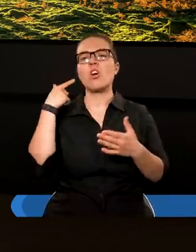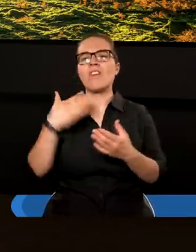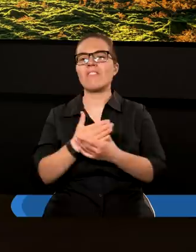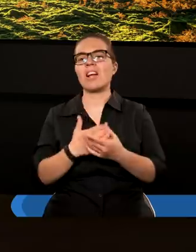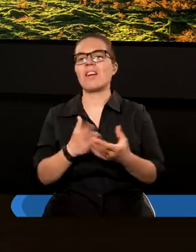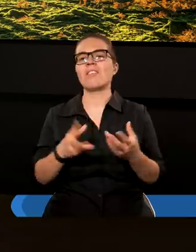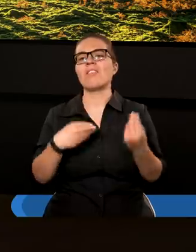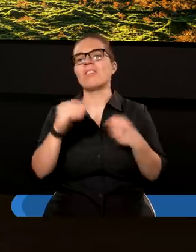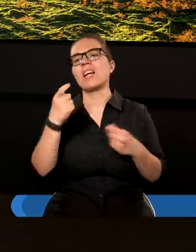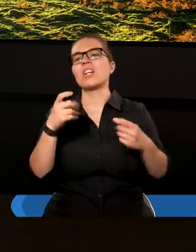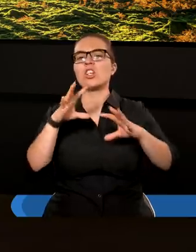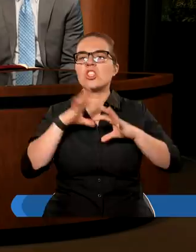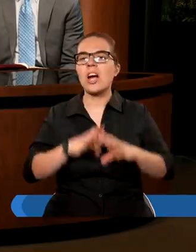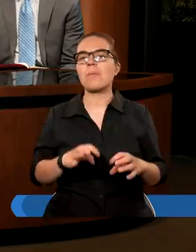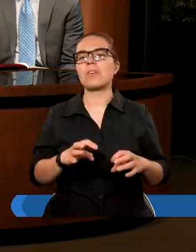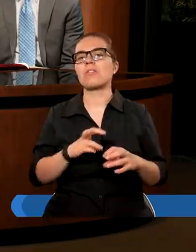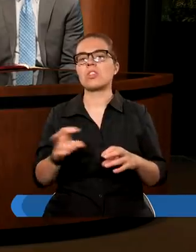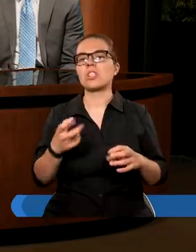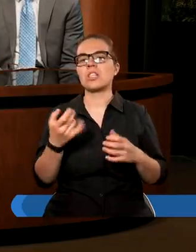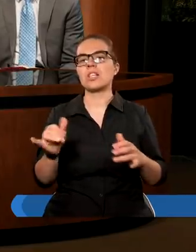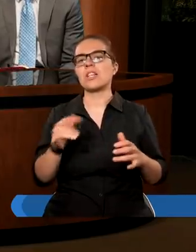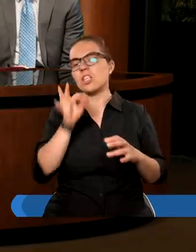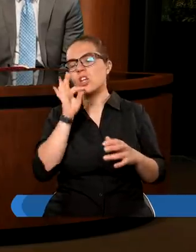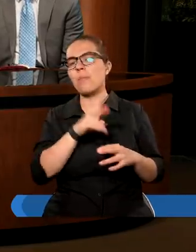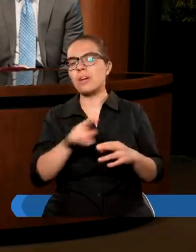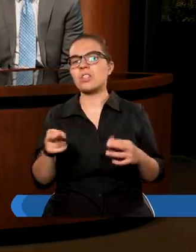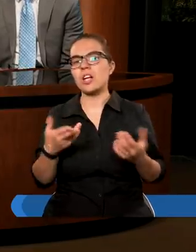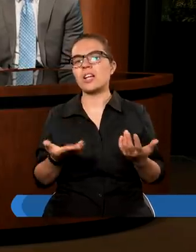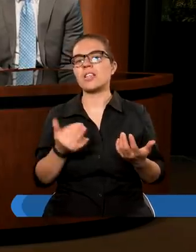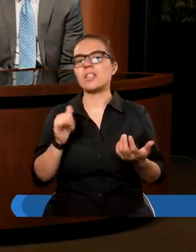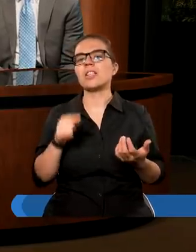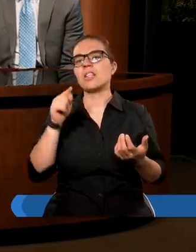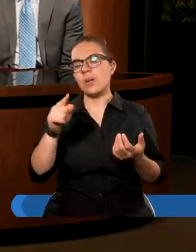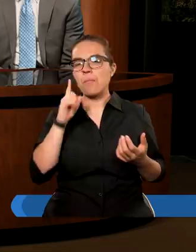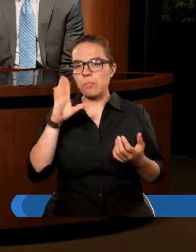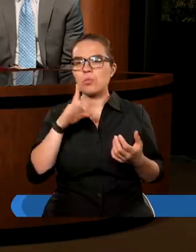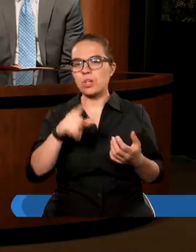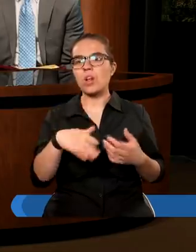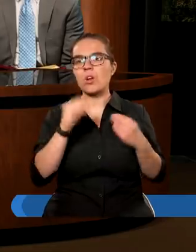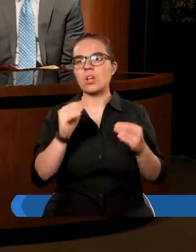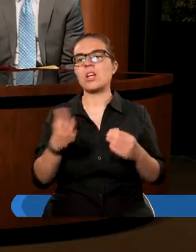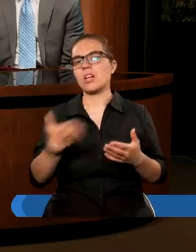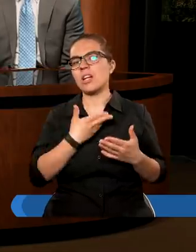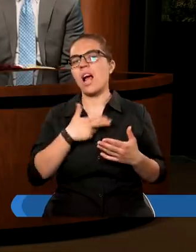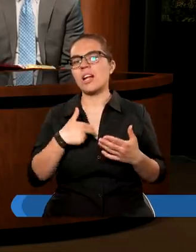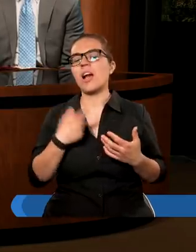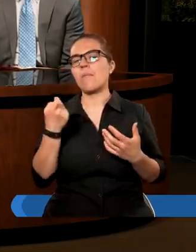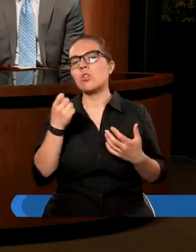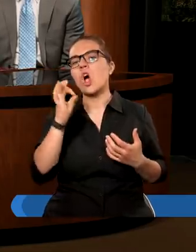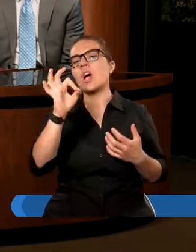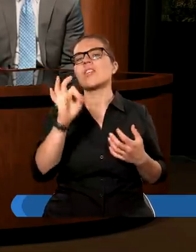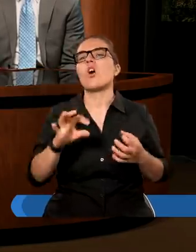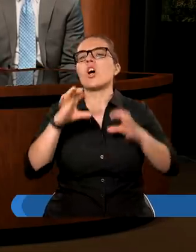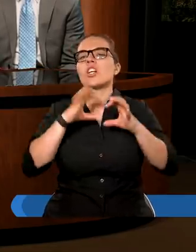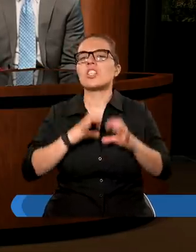więcej nie wiem cierpliwości innych dobrych rzeczy i Andrzej czy ja poprosilibyśmy daj nam trochę twojej